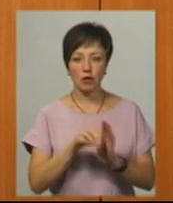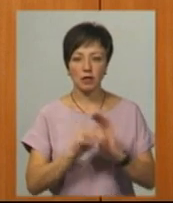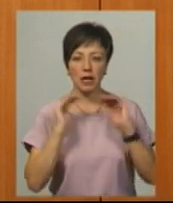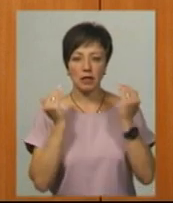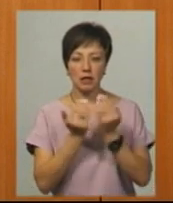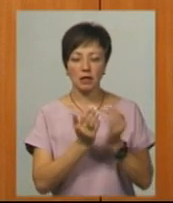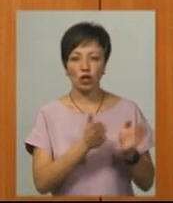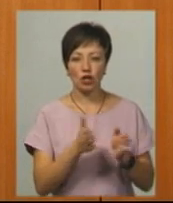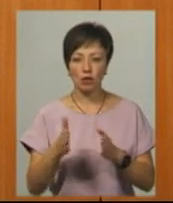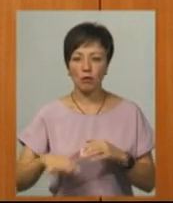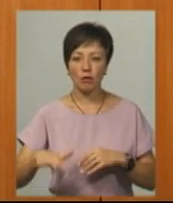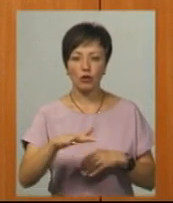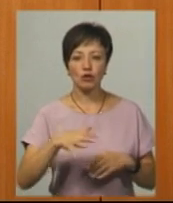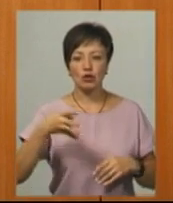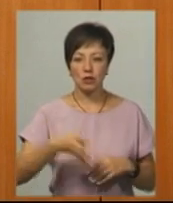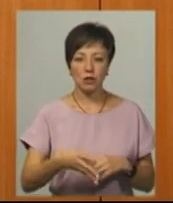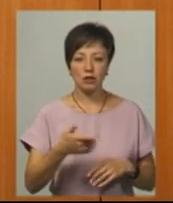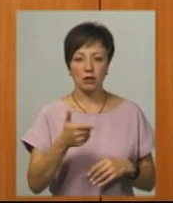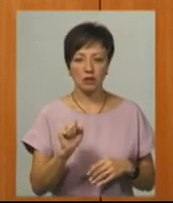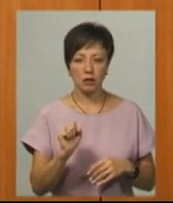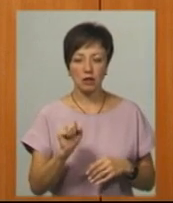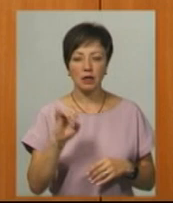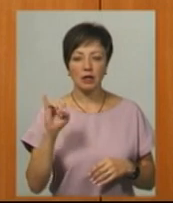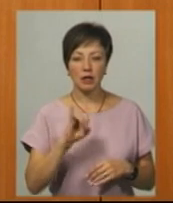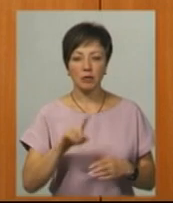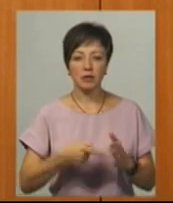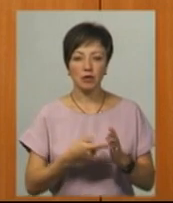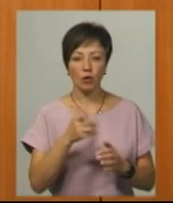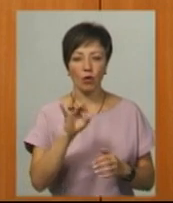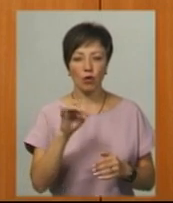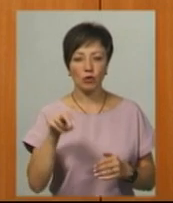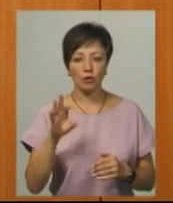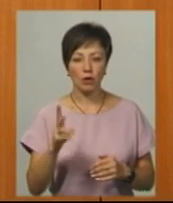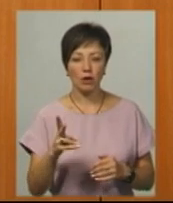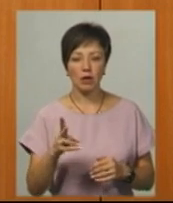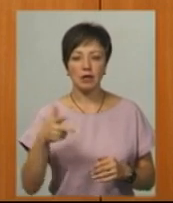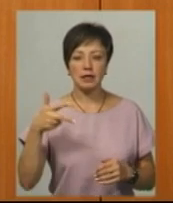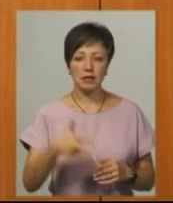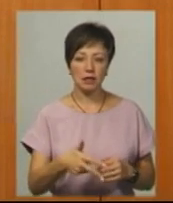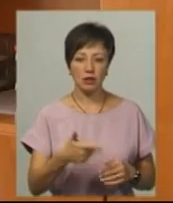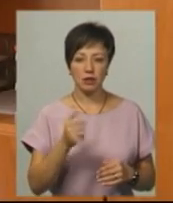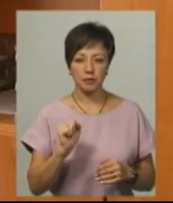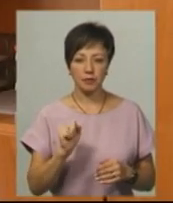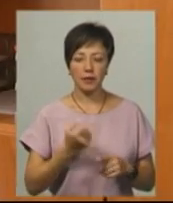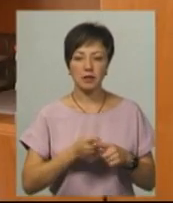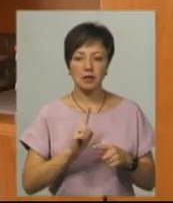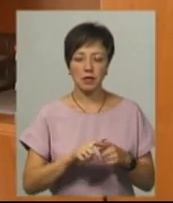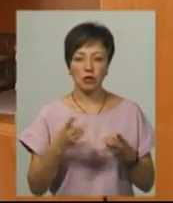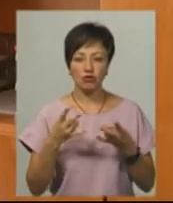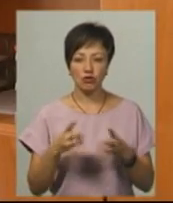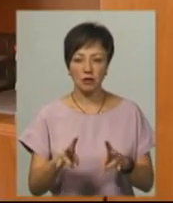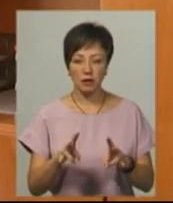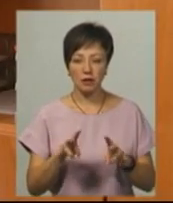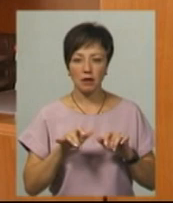карантинний режим. площа 4 тисячі гектарів та місто-городок майже 3 тисячі гектарів. Цей шкідник